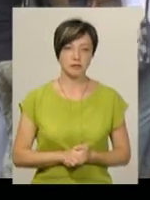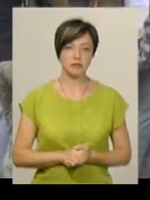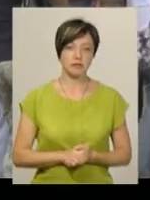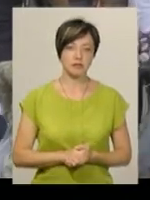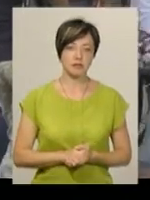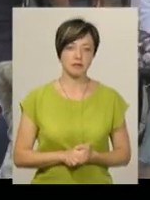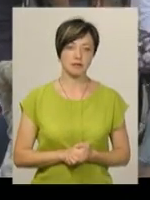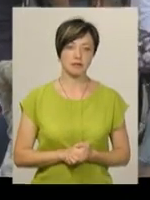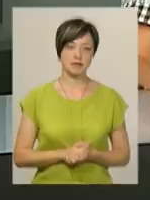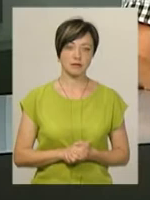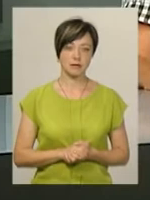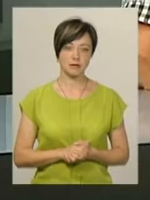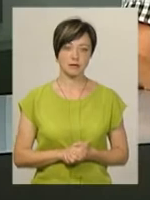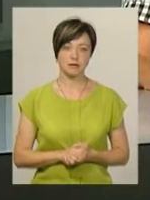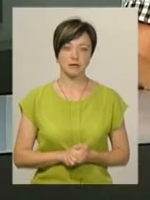Поділя Центр.